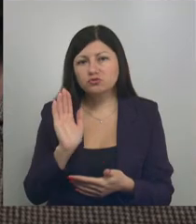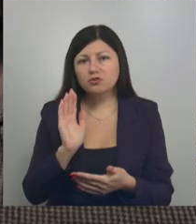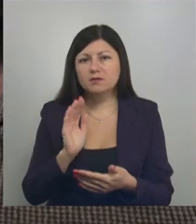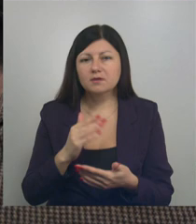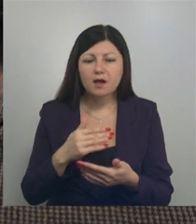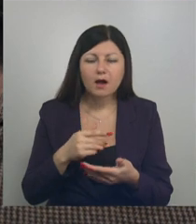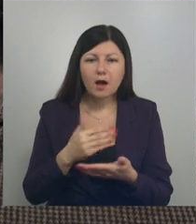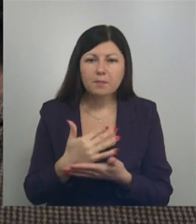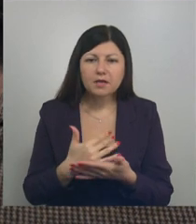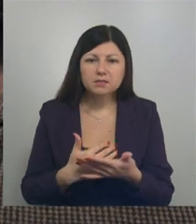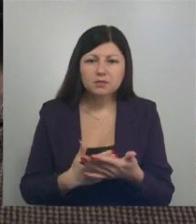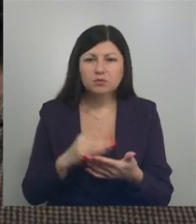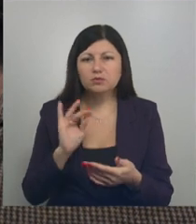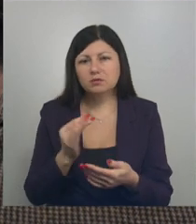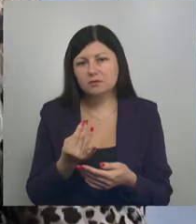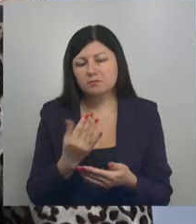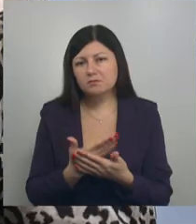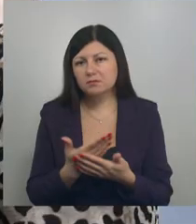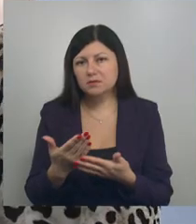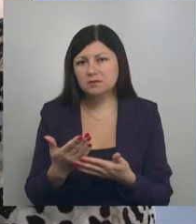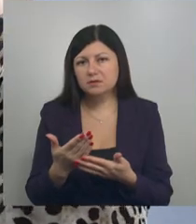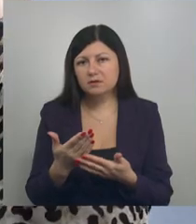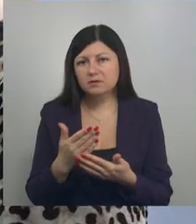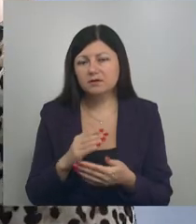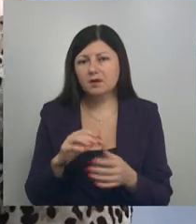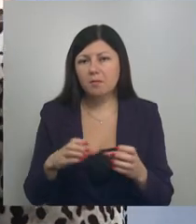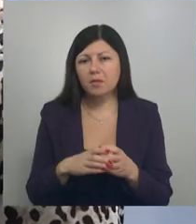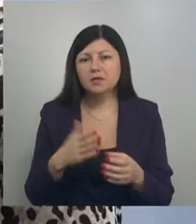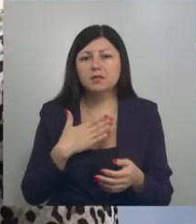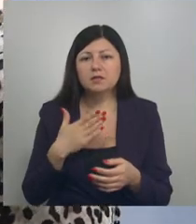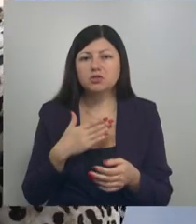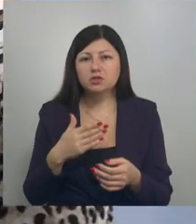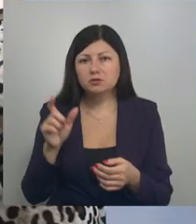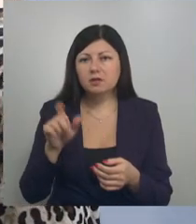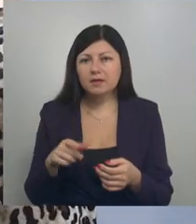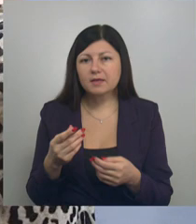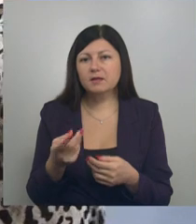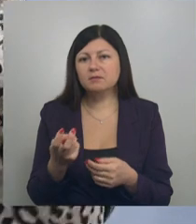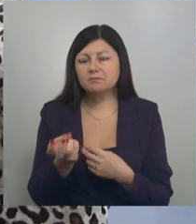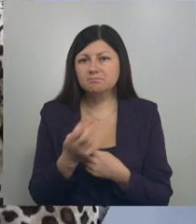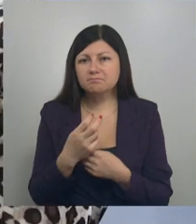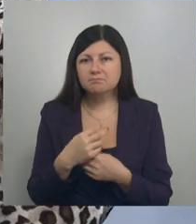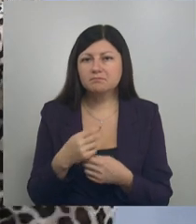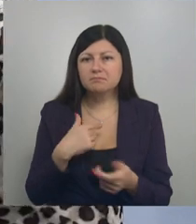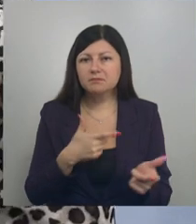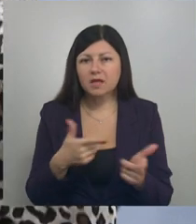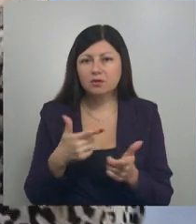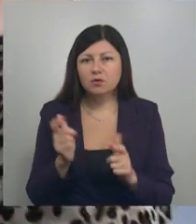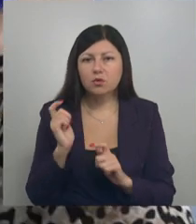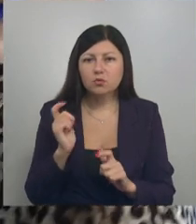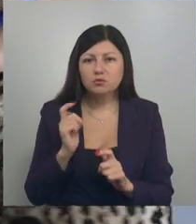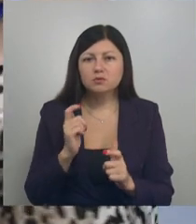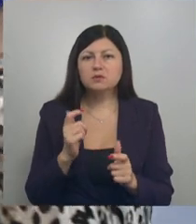экономические показатели компании. Наш клиент приезжает к нам на территорию с заявкой определенной. Мы готовим груз, опять же,